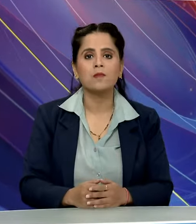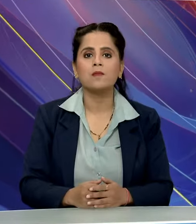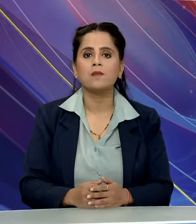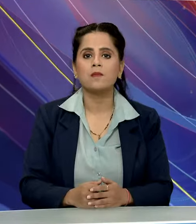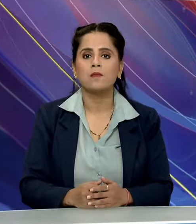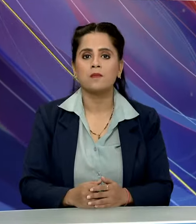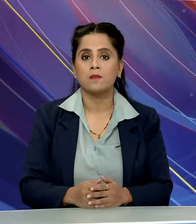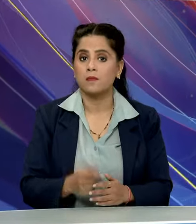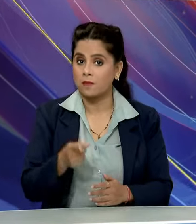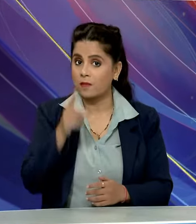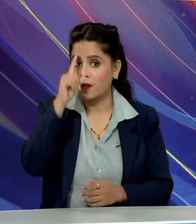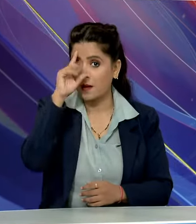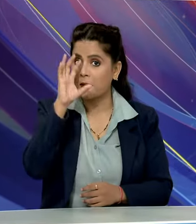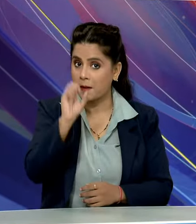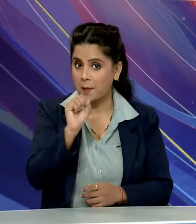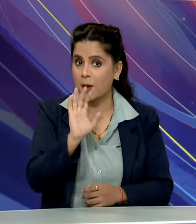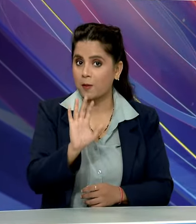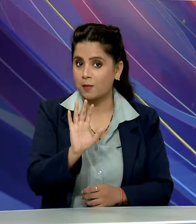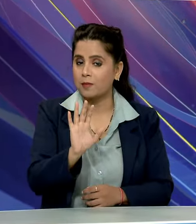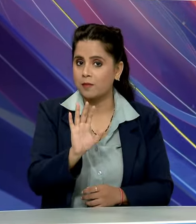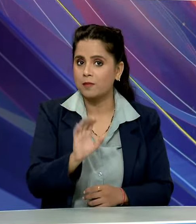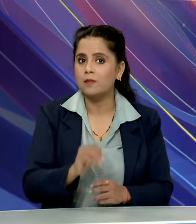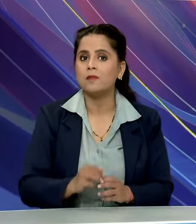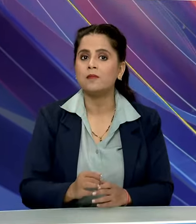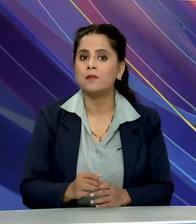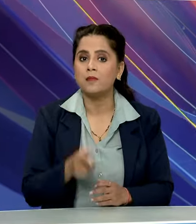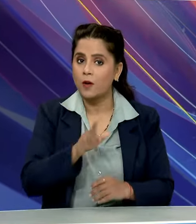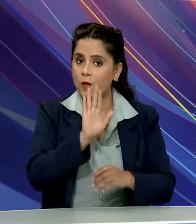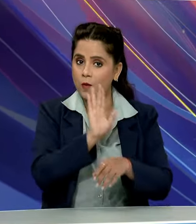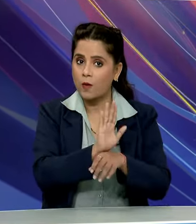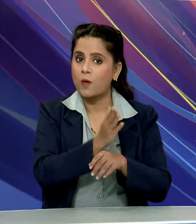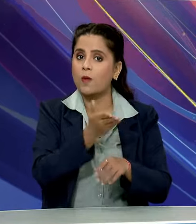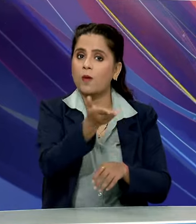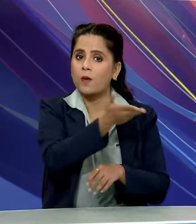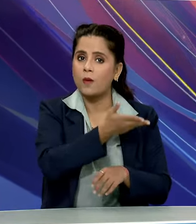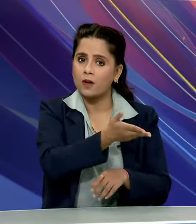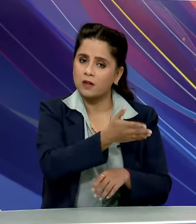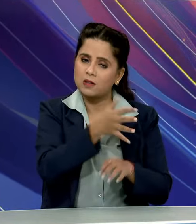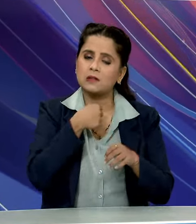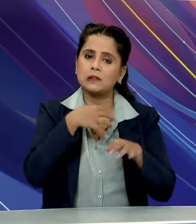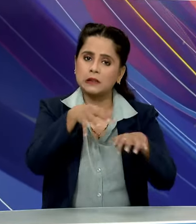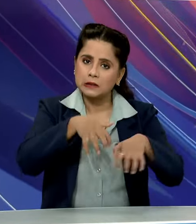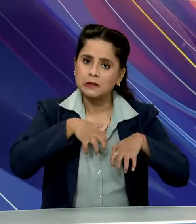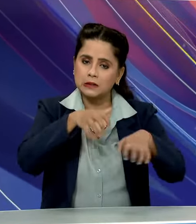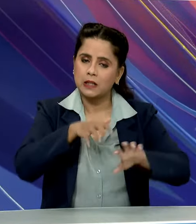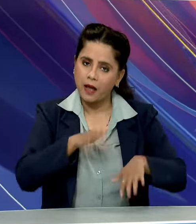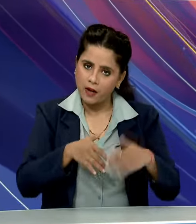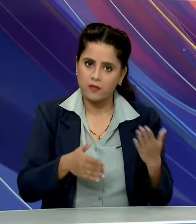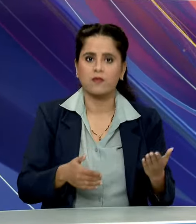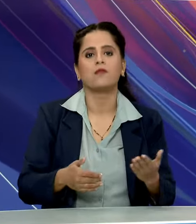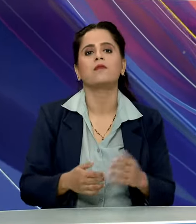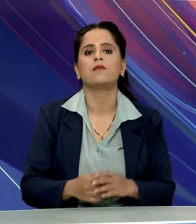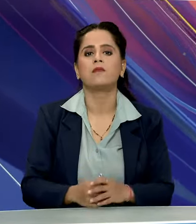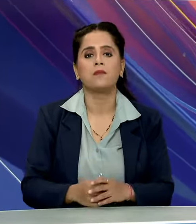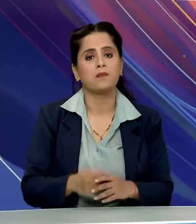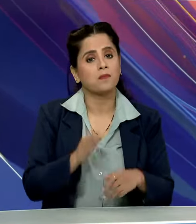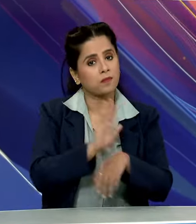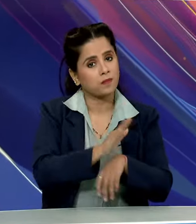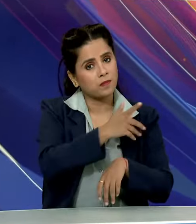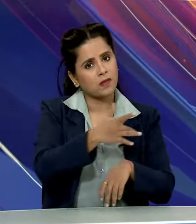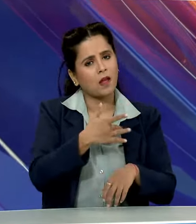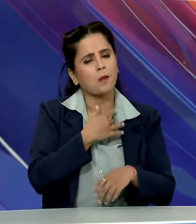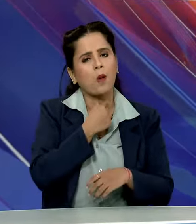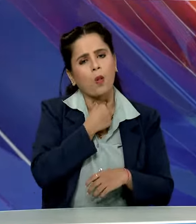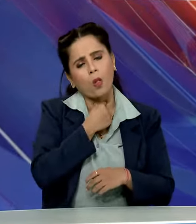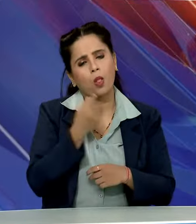याद रखिए क्या कॉंग्रेस ऐसे ही ठगी करती है ऐसे ही जुढ